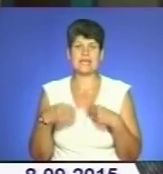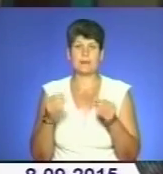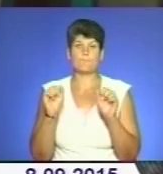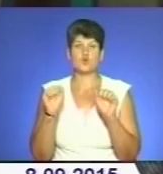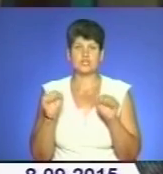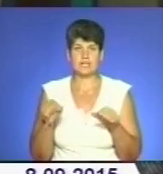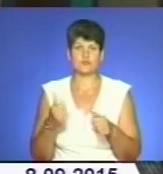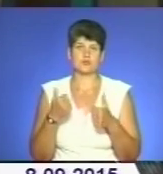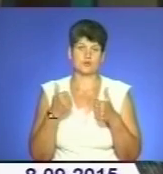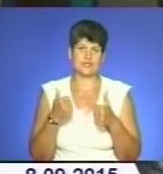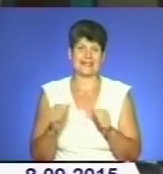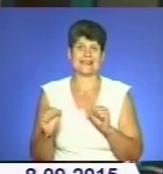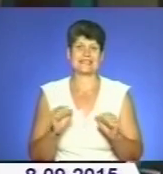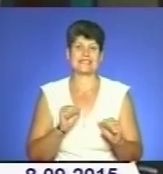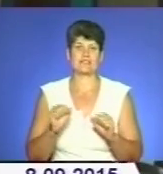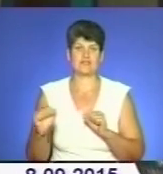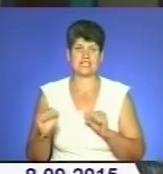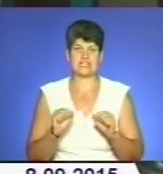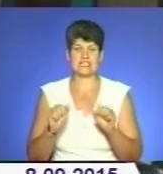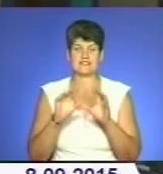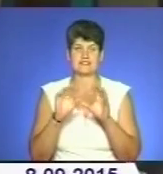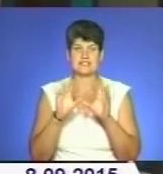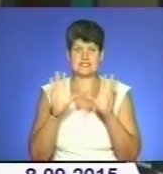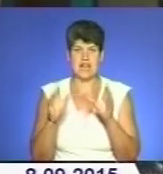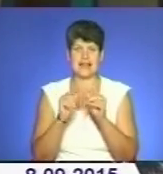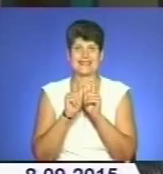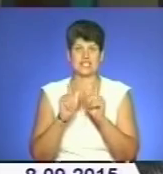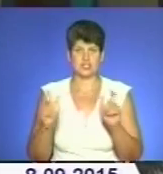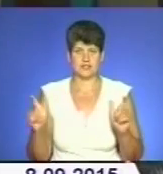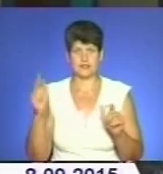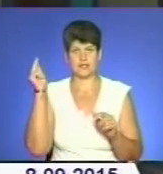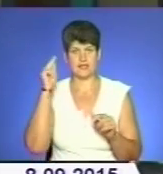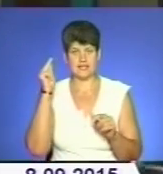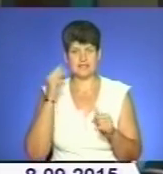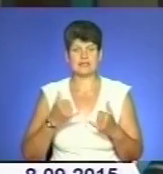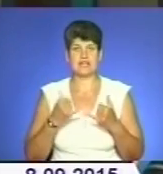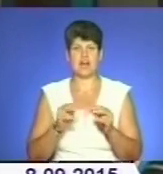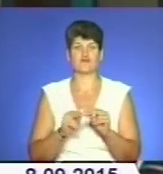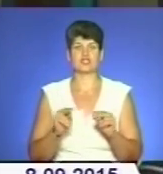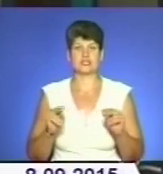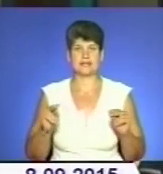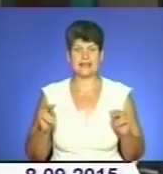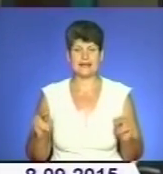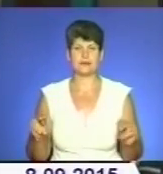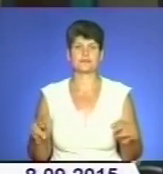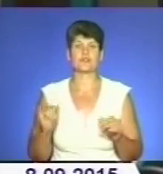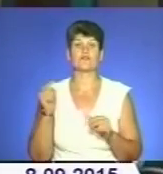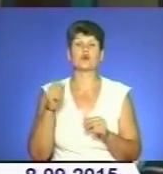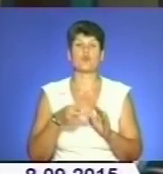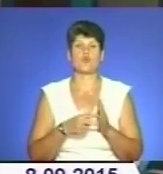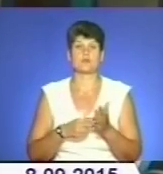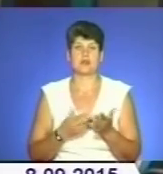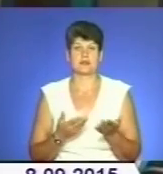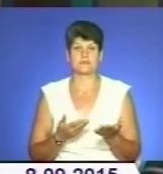для керівників загальноосвітніх навчальних закладів, для вчителів і викладачів. В якому плані?